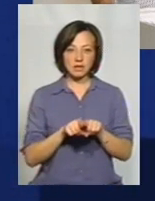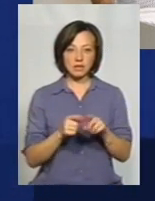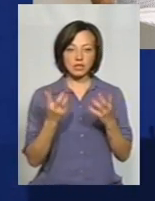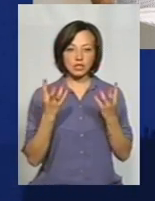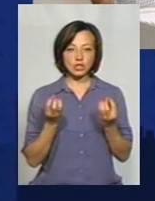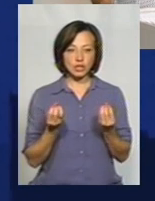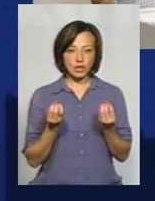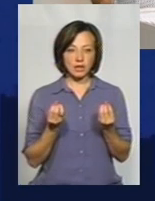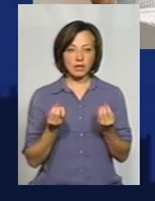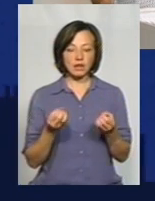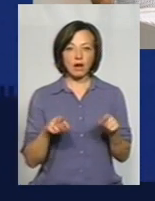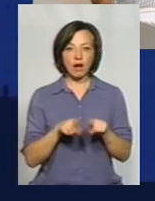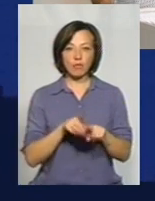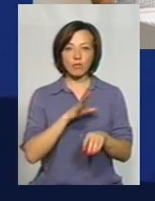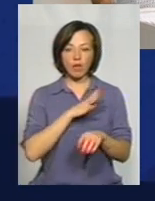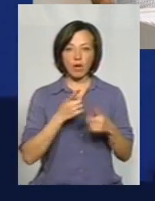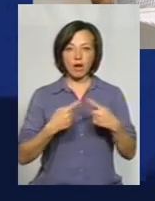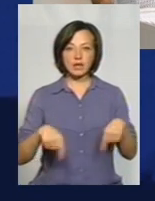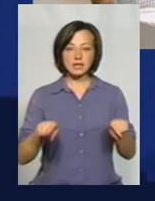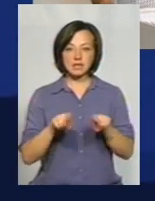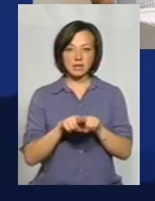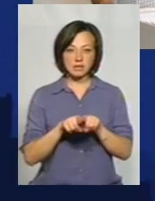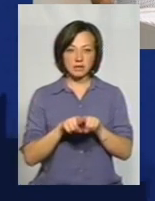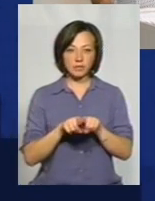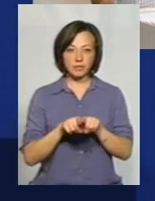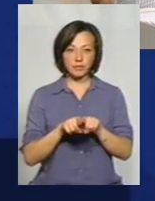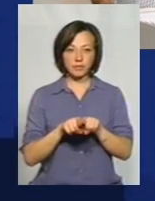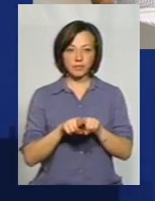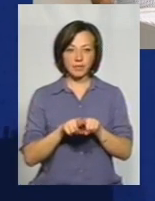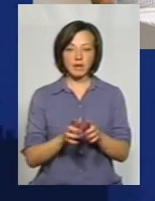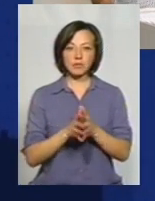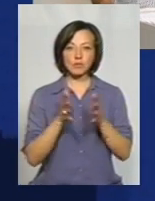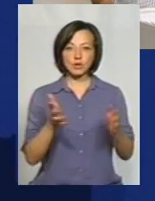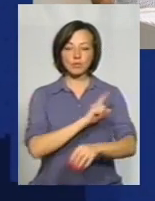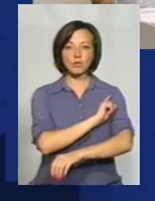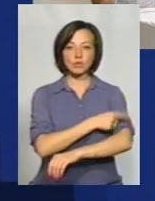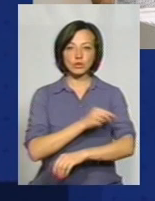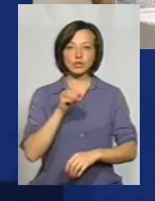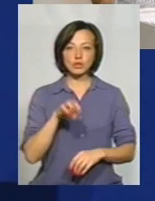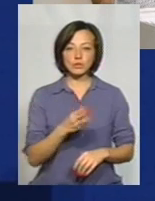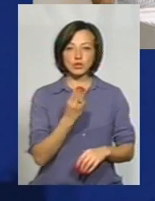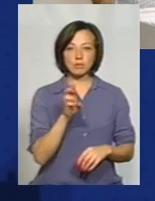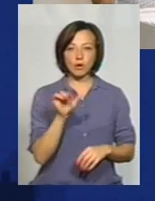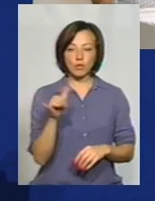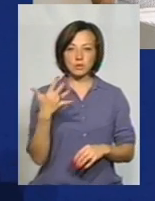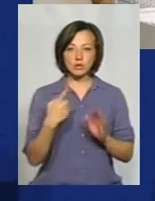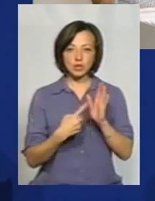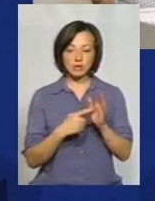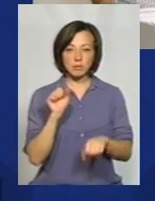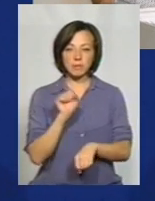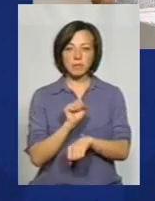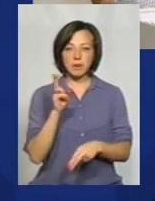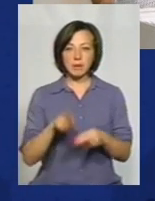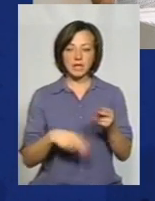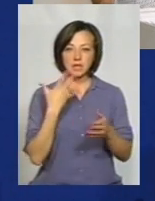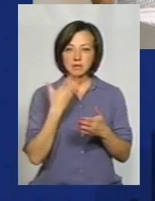Ще така була організація, яка була, можна сказати, ще більш потужна, ніж ШБУ-56, але вона припинила своє